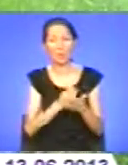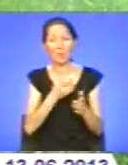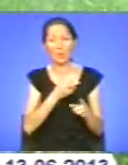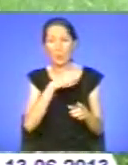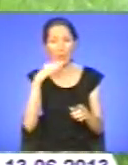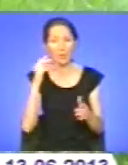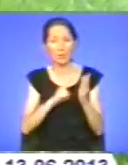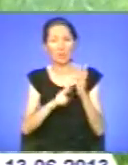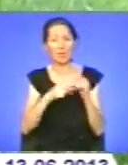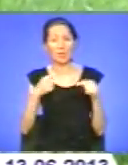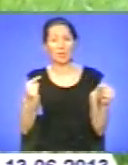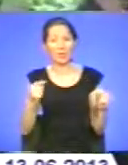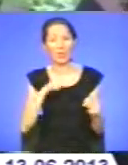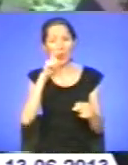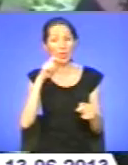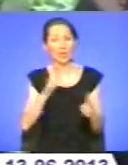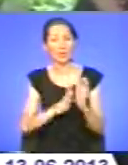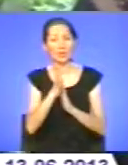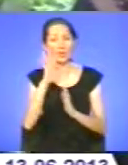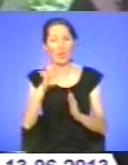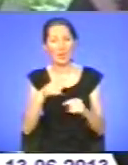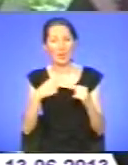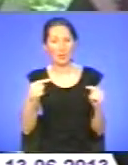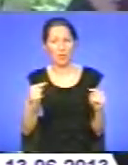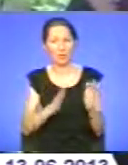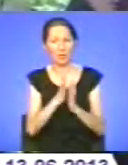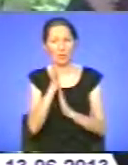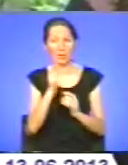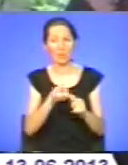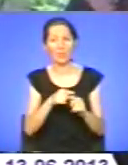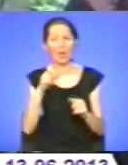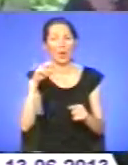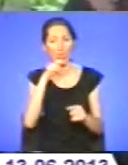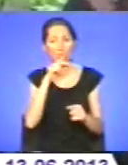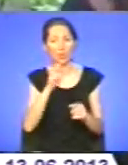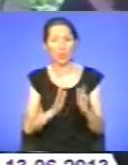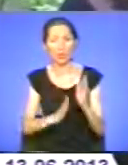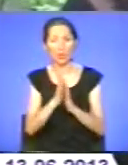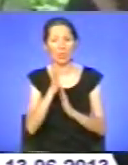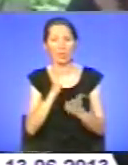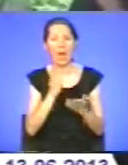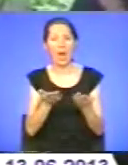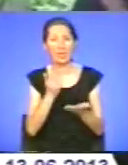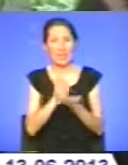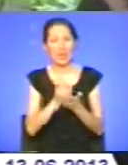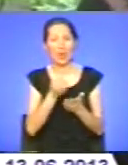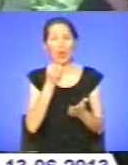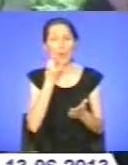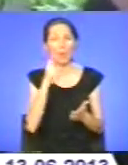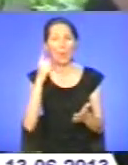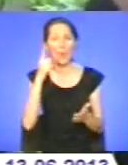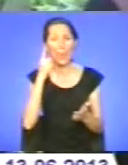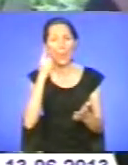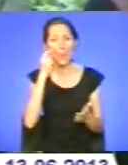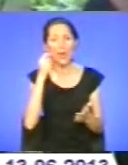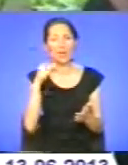5. Це і отруйна рослина, але між тим і вона є хорошим медоносом. І раніше